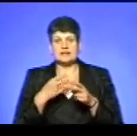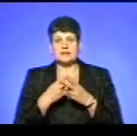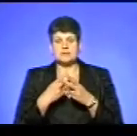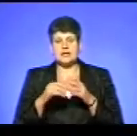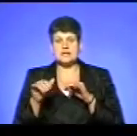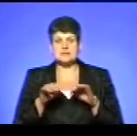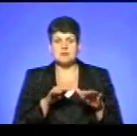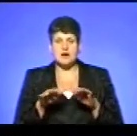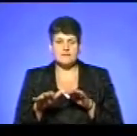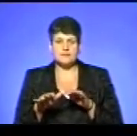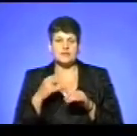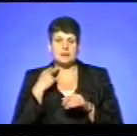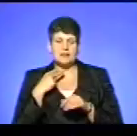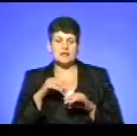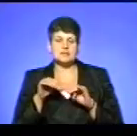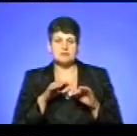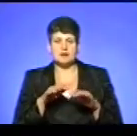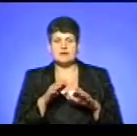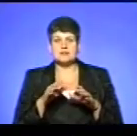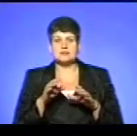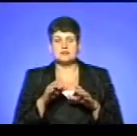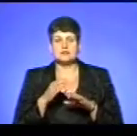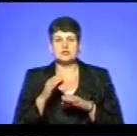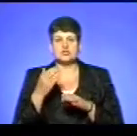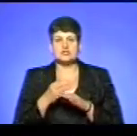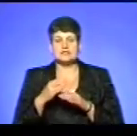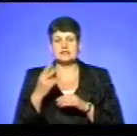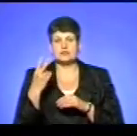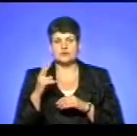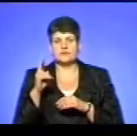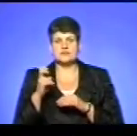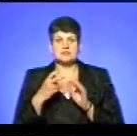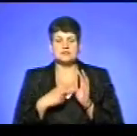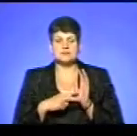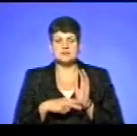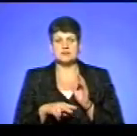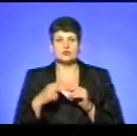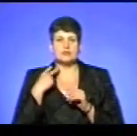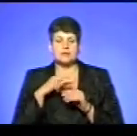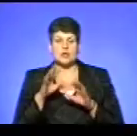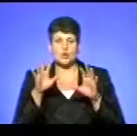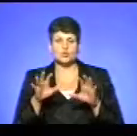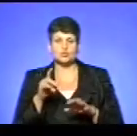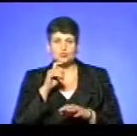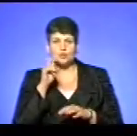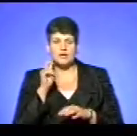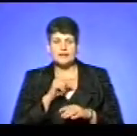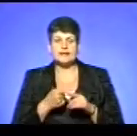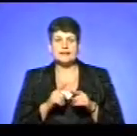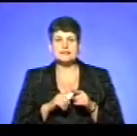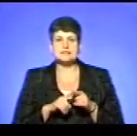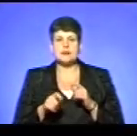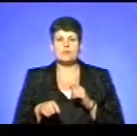частиною 2 статті 270 Кримінального кодексу України. Це